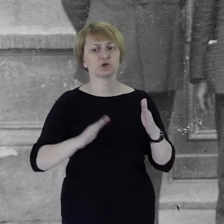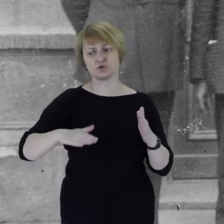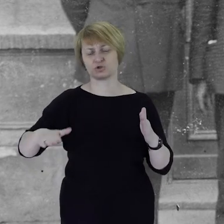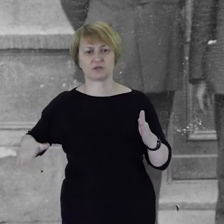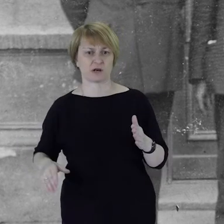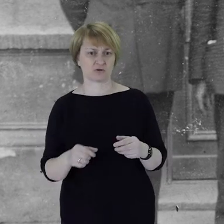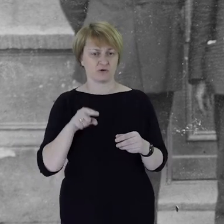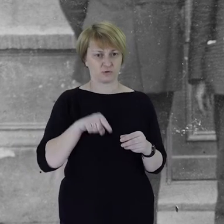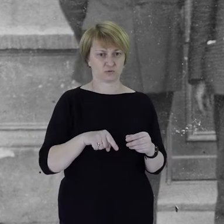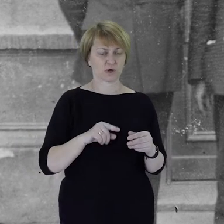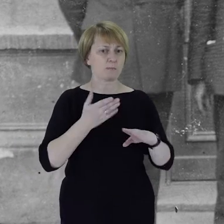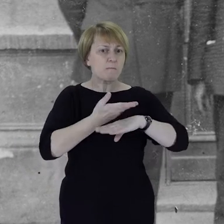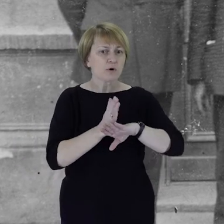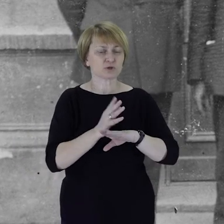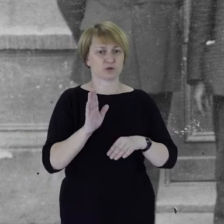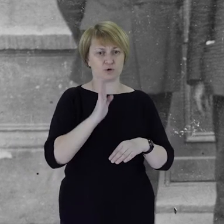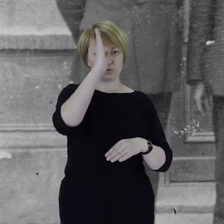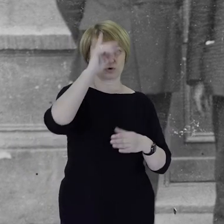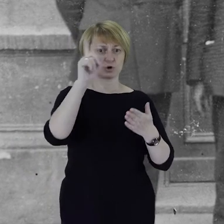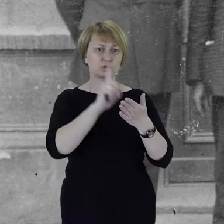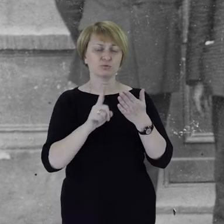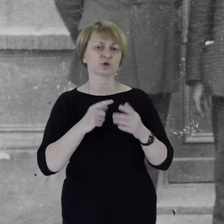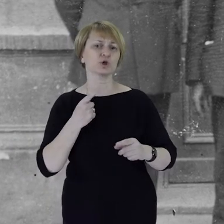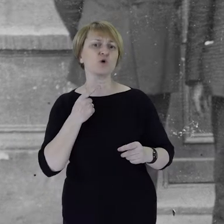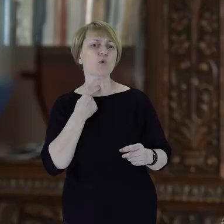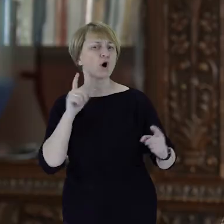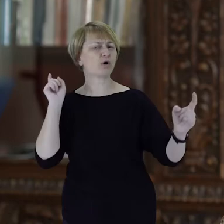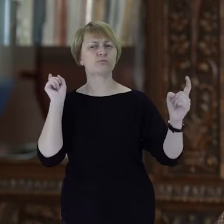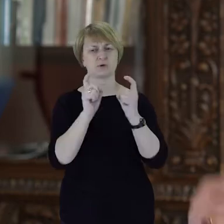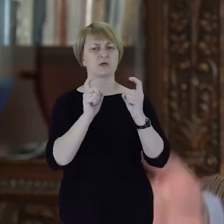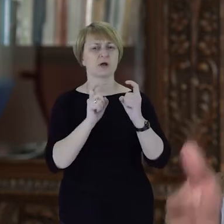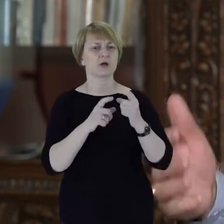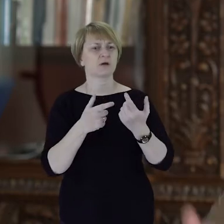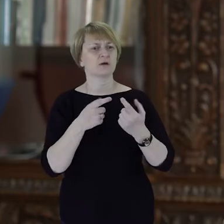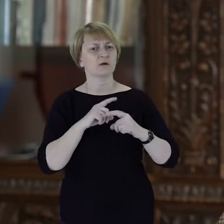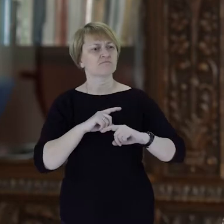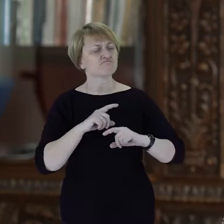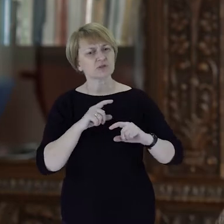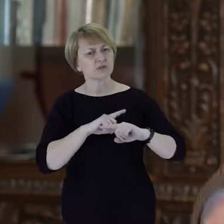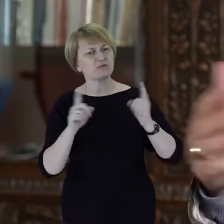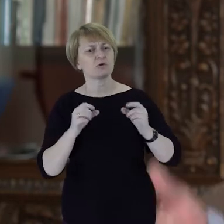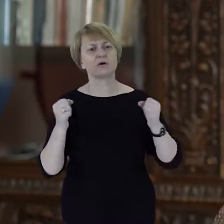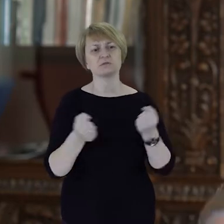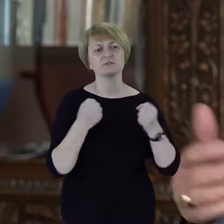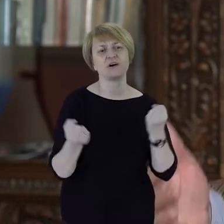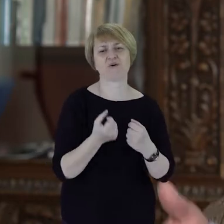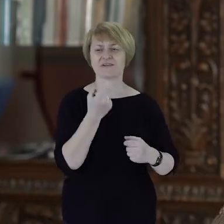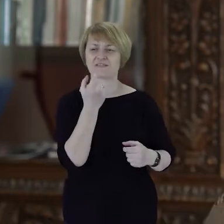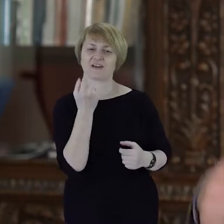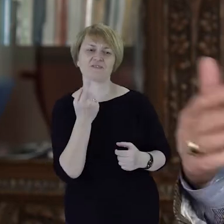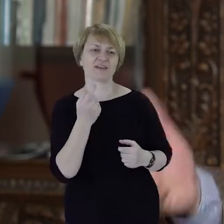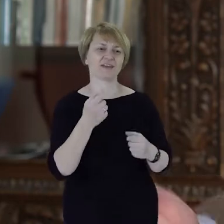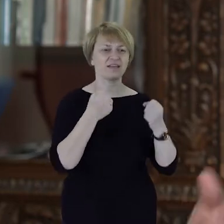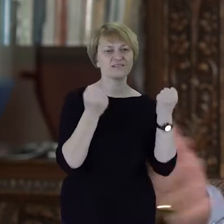po podziale Górnego Śląska. To był taki głos protestu, by zaprzestać takie działania przypadkowe,